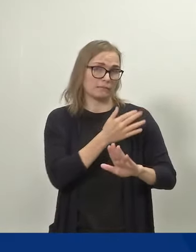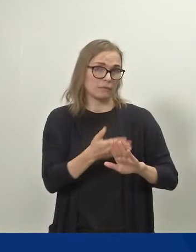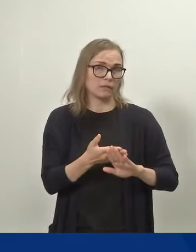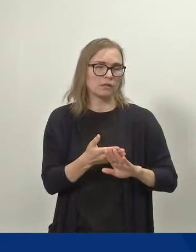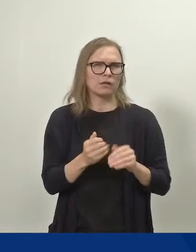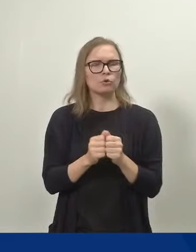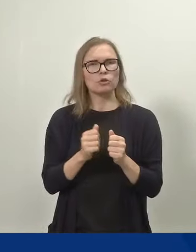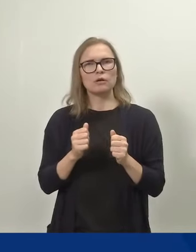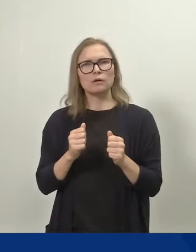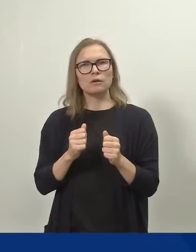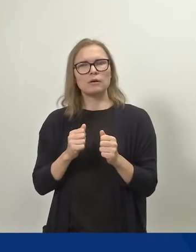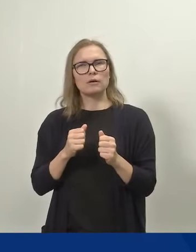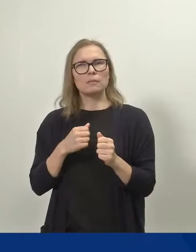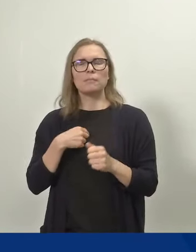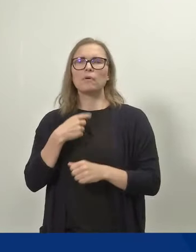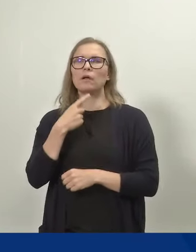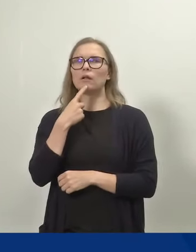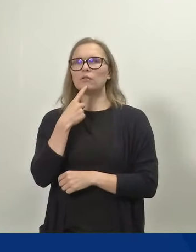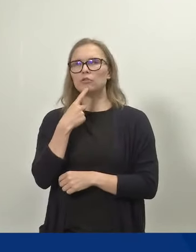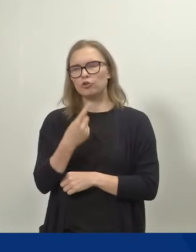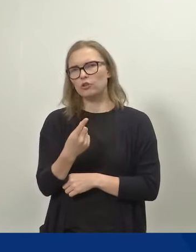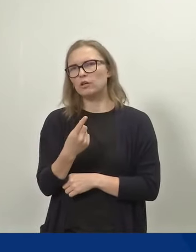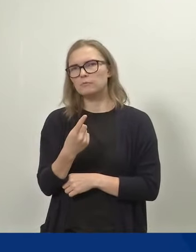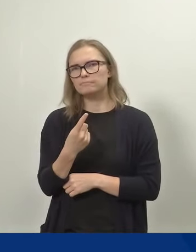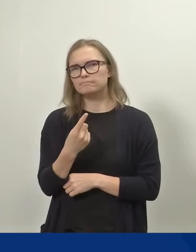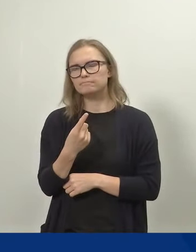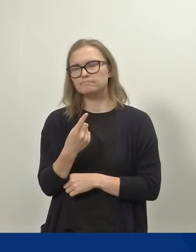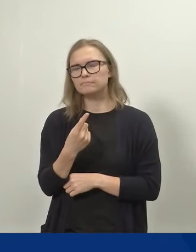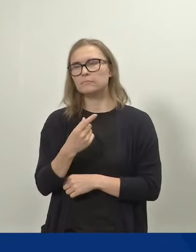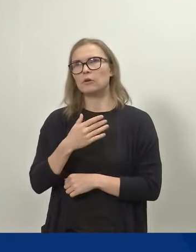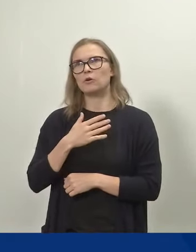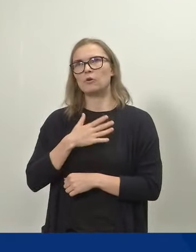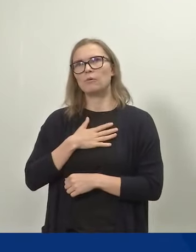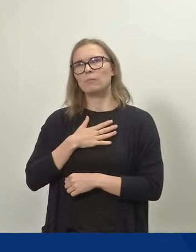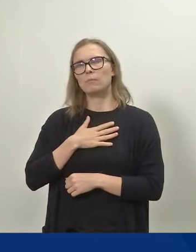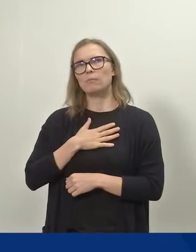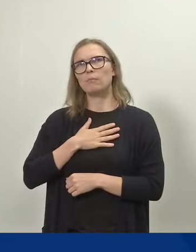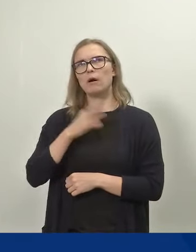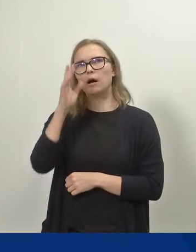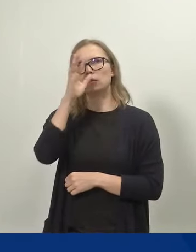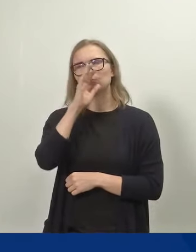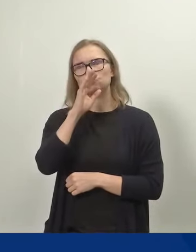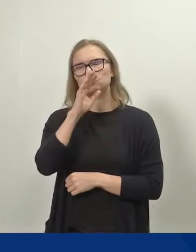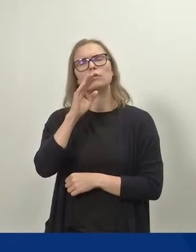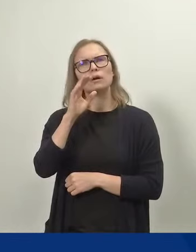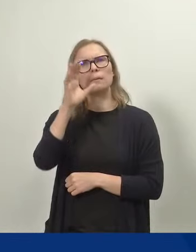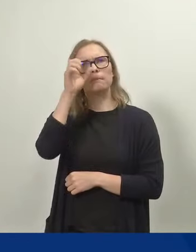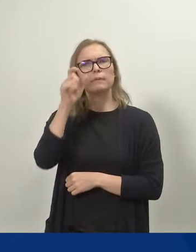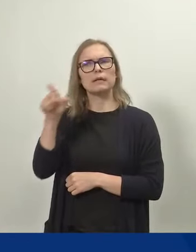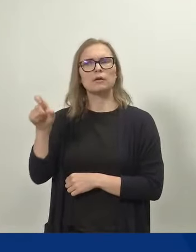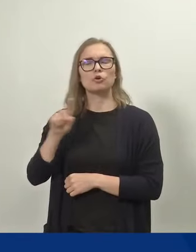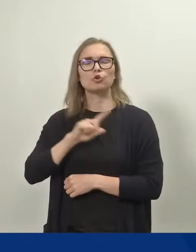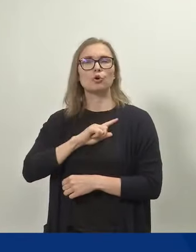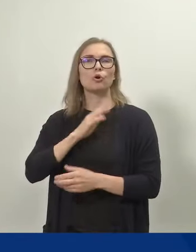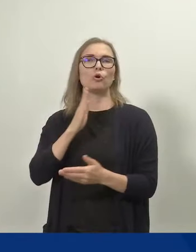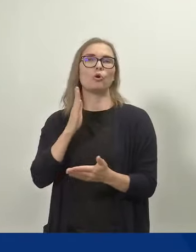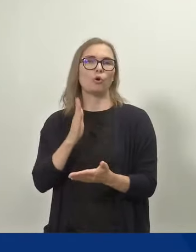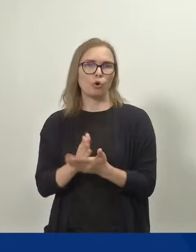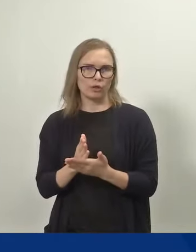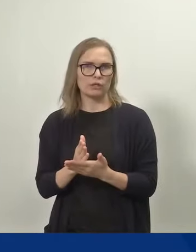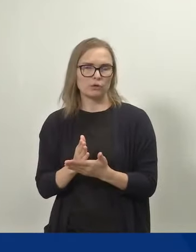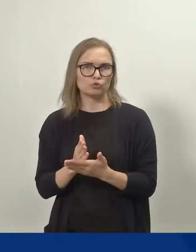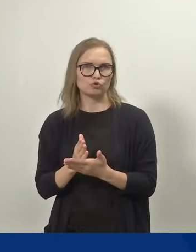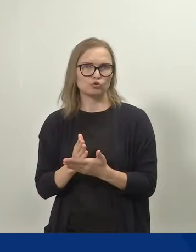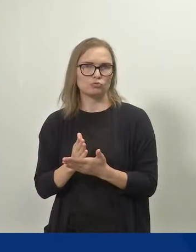mä ajattelen, että miehillä on oikeus viettää aikaa ja